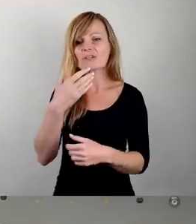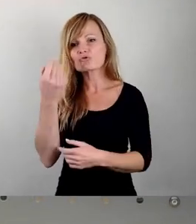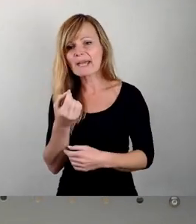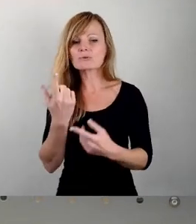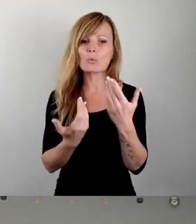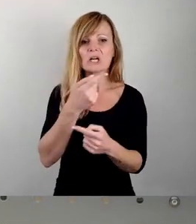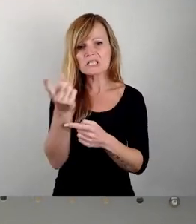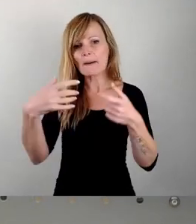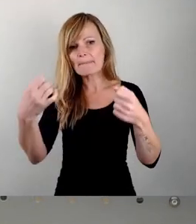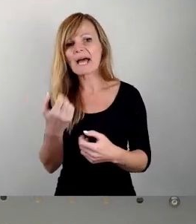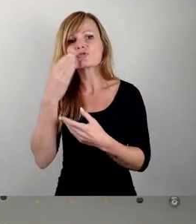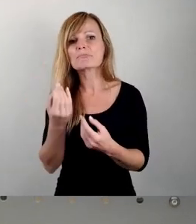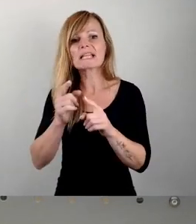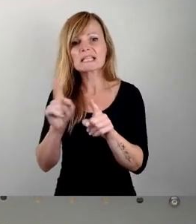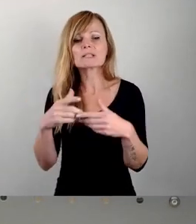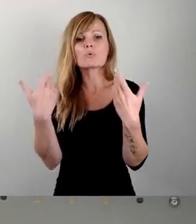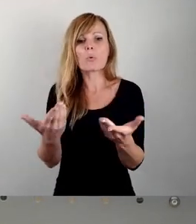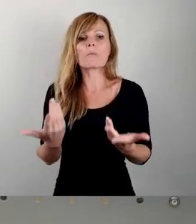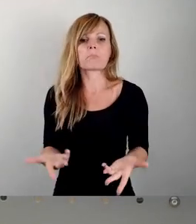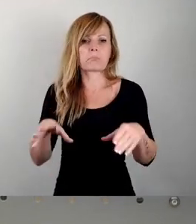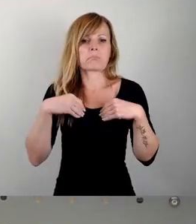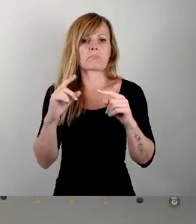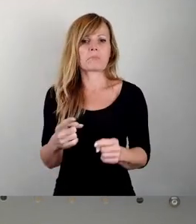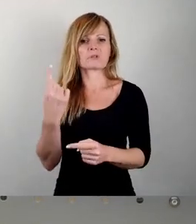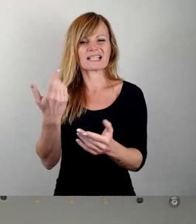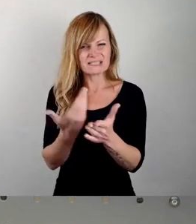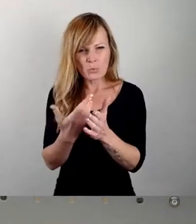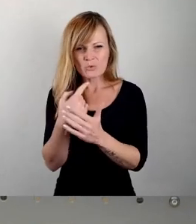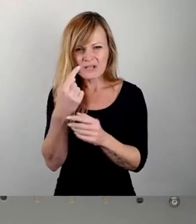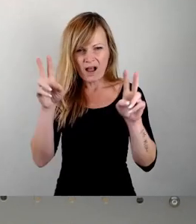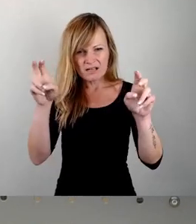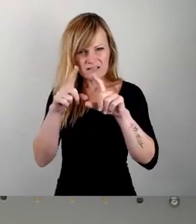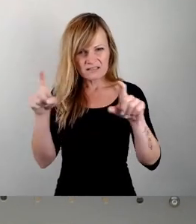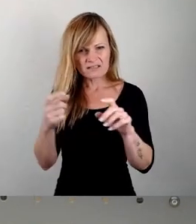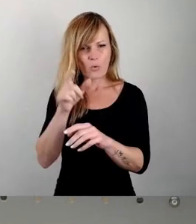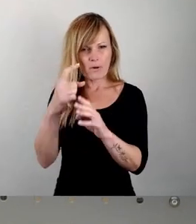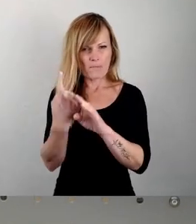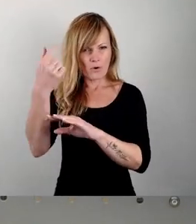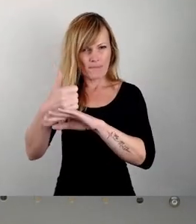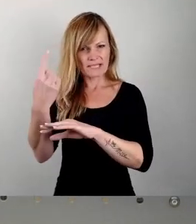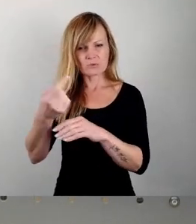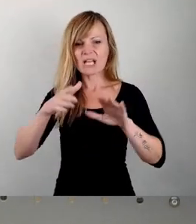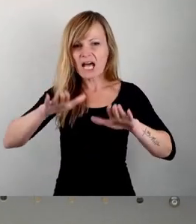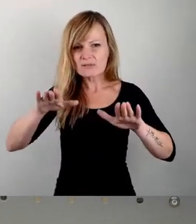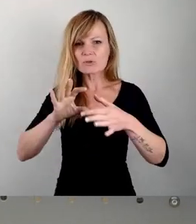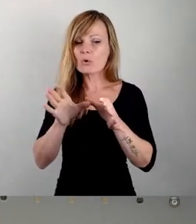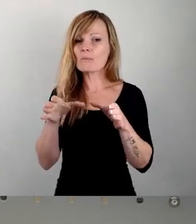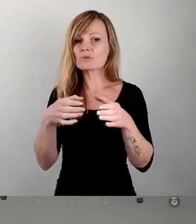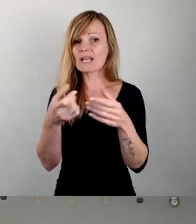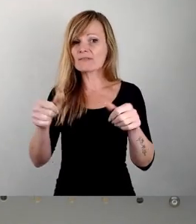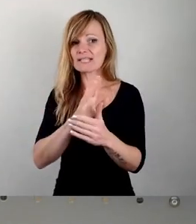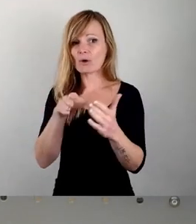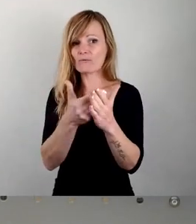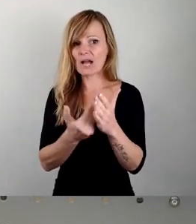eben nicht schmeckt. Und der Information, Asyl wäre kommunale Pflichtaufgabe und dass die Zuweisung vom Bund kommt,